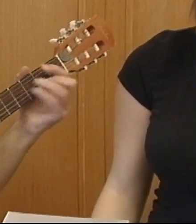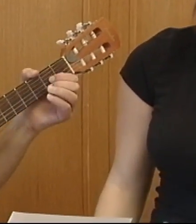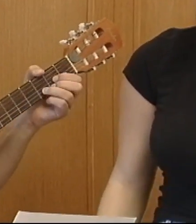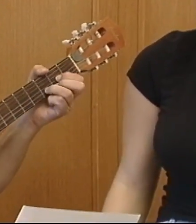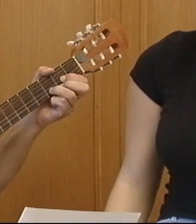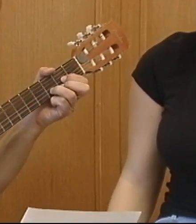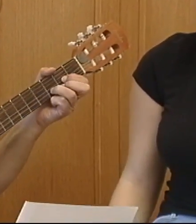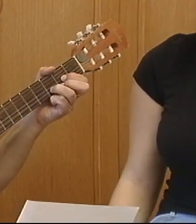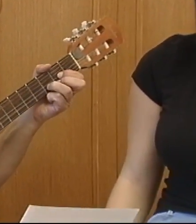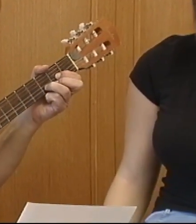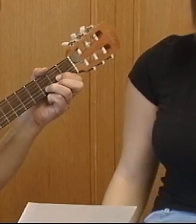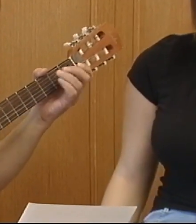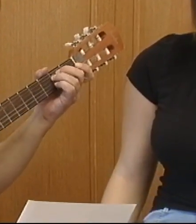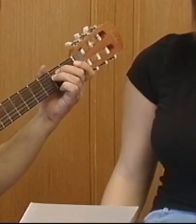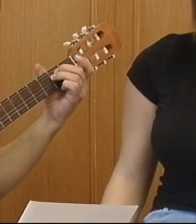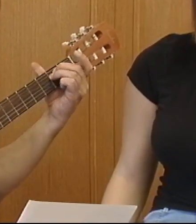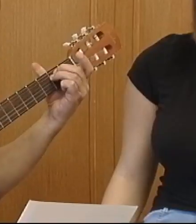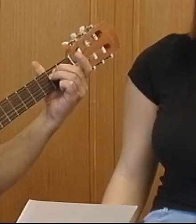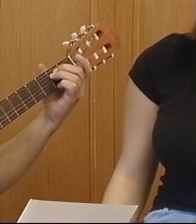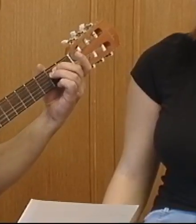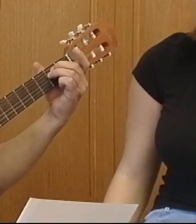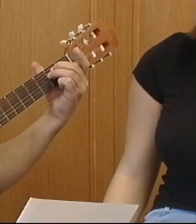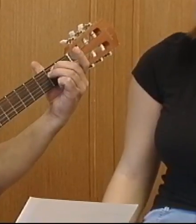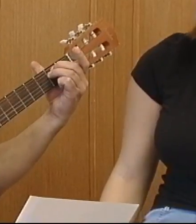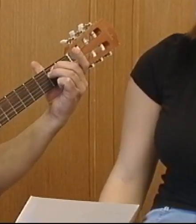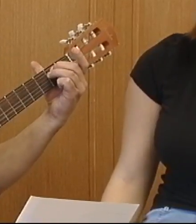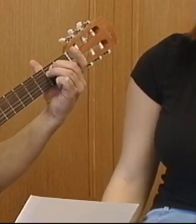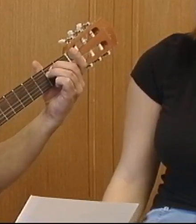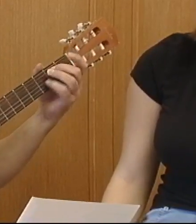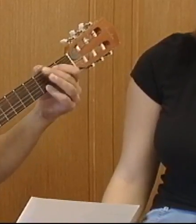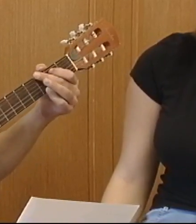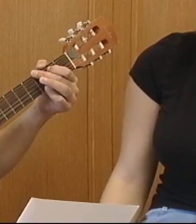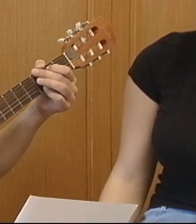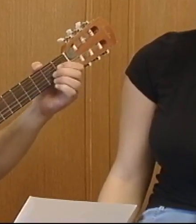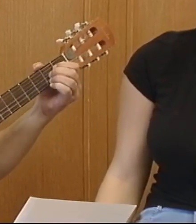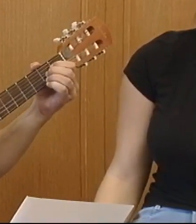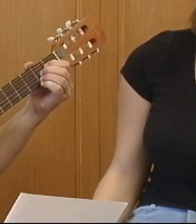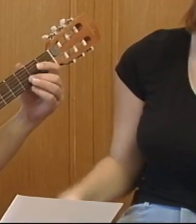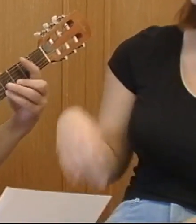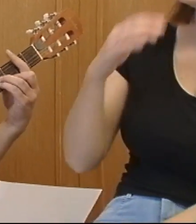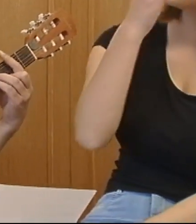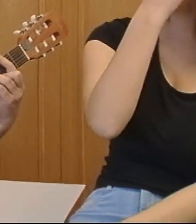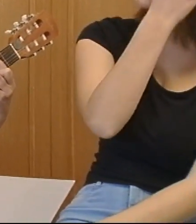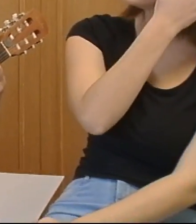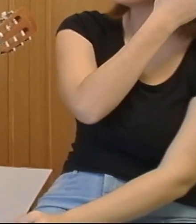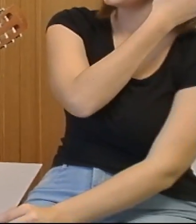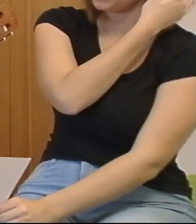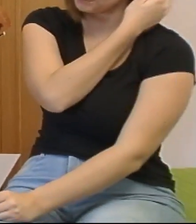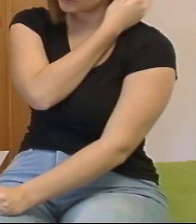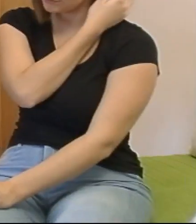hajde jano hajde dušo konja da prodamo